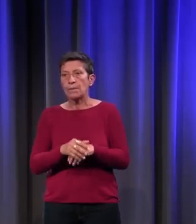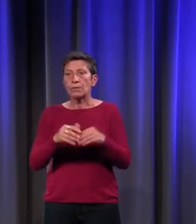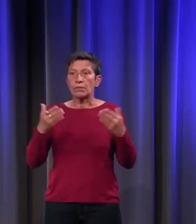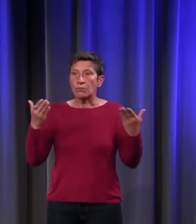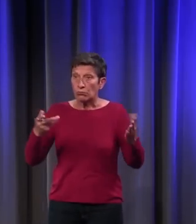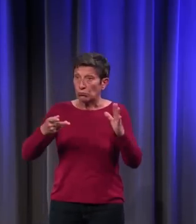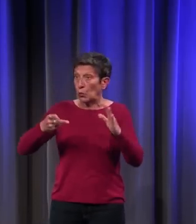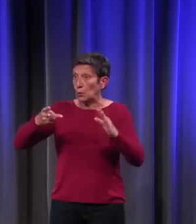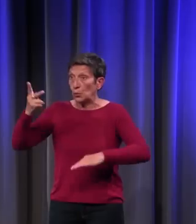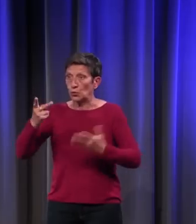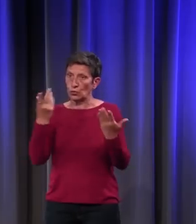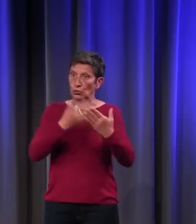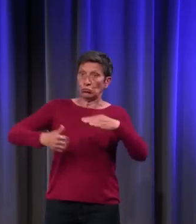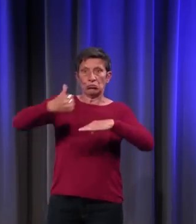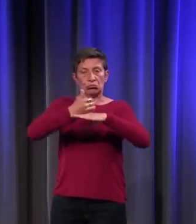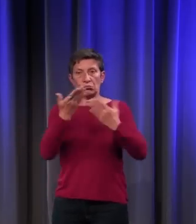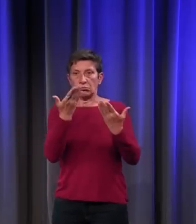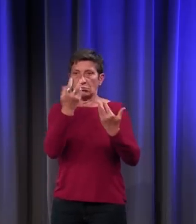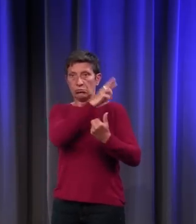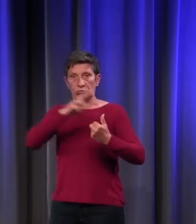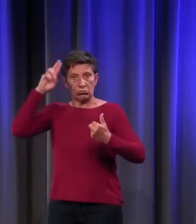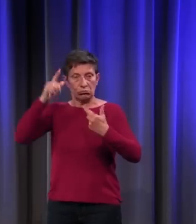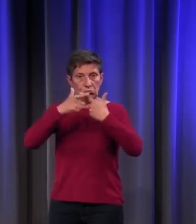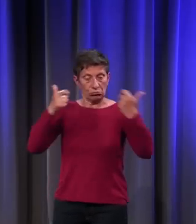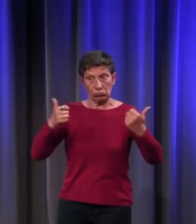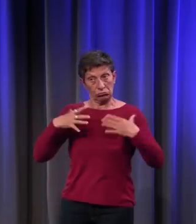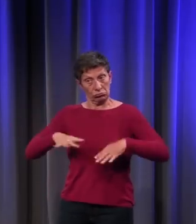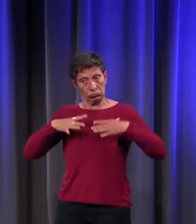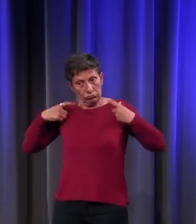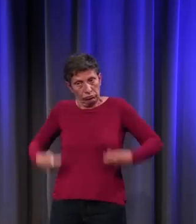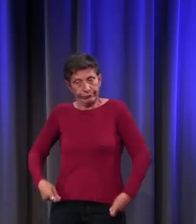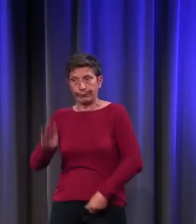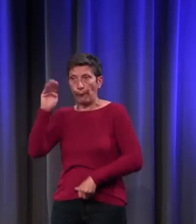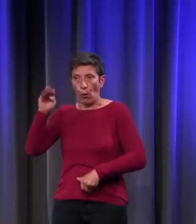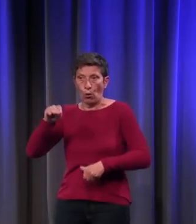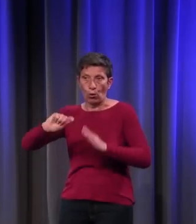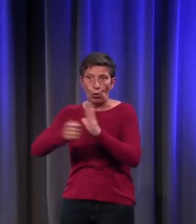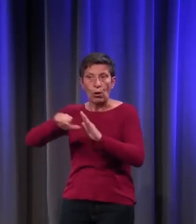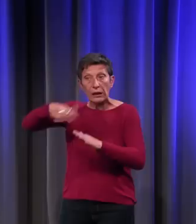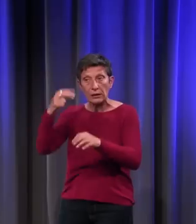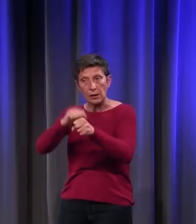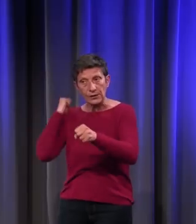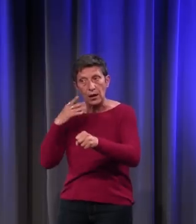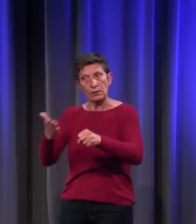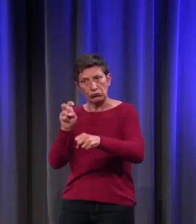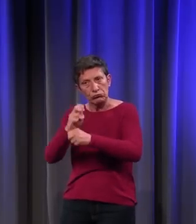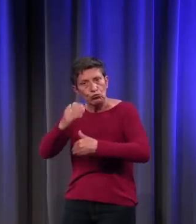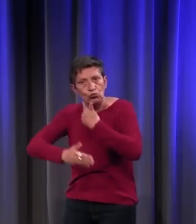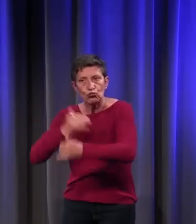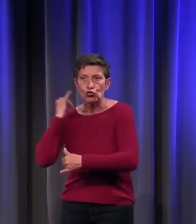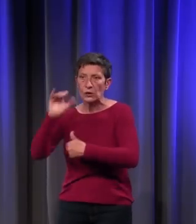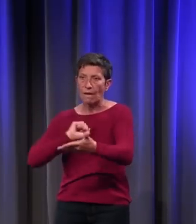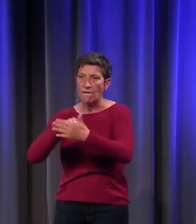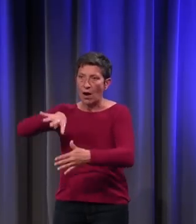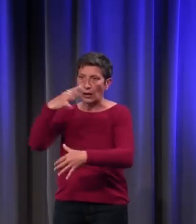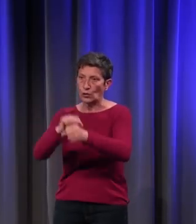souverains et de grands seigneurs s'habillent en bleu au XIIIe siècle. Ça va durer jusqu'à la fin du XIVe